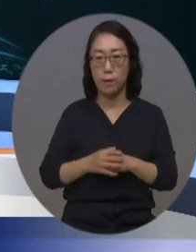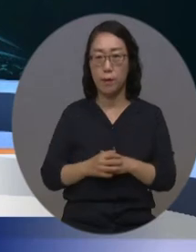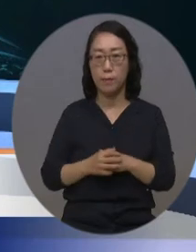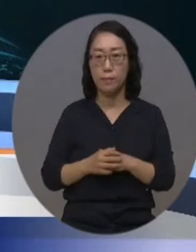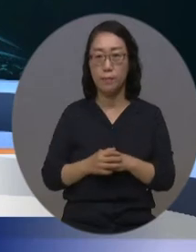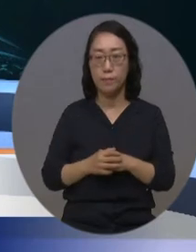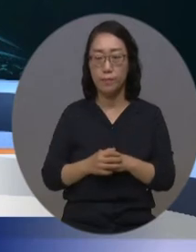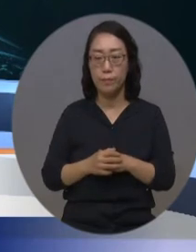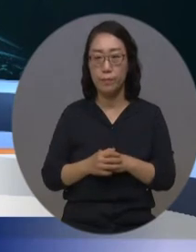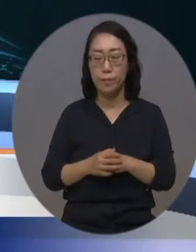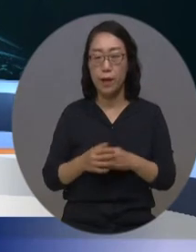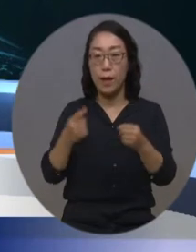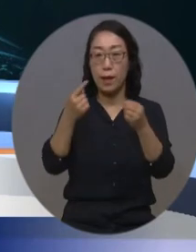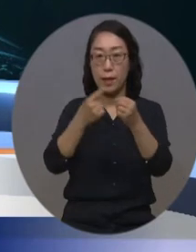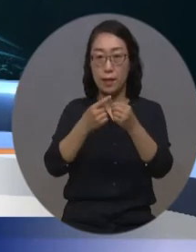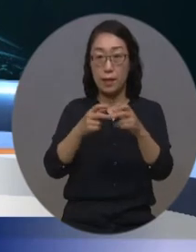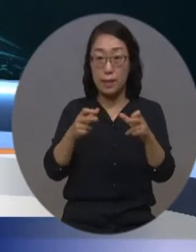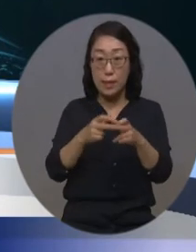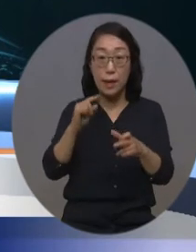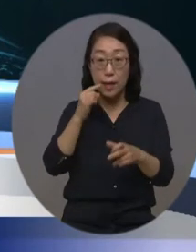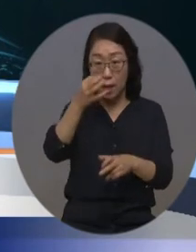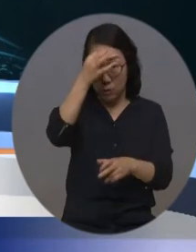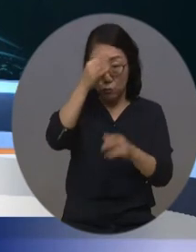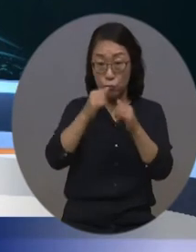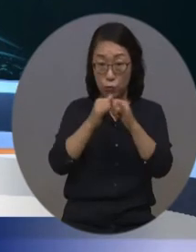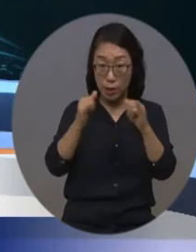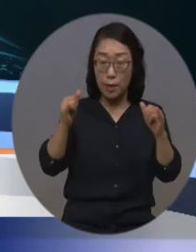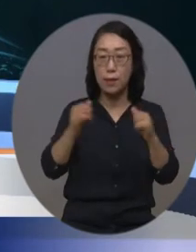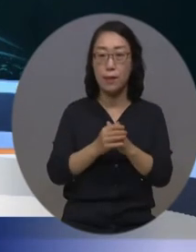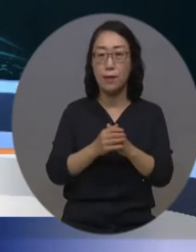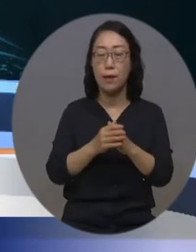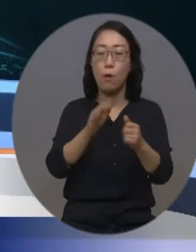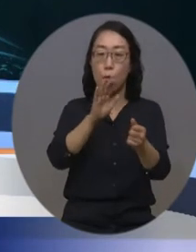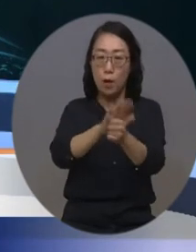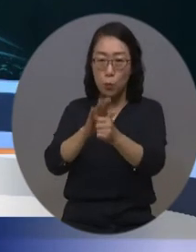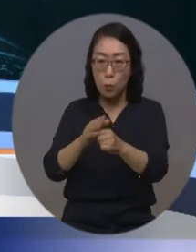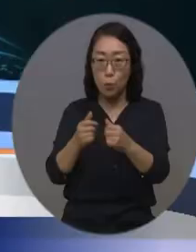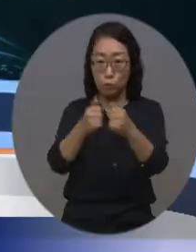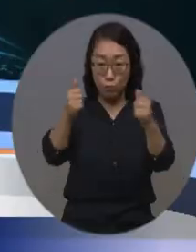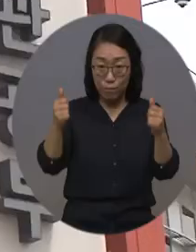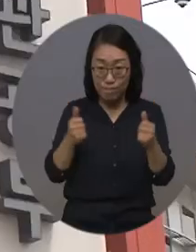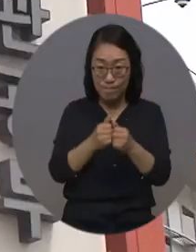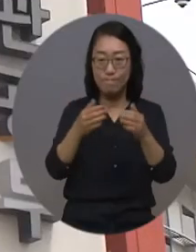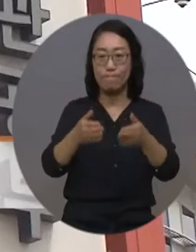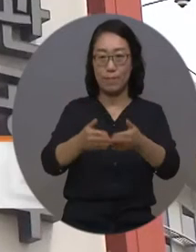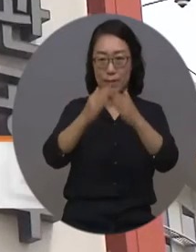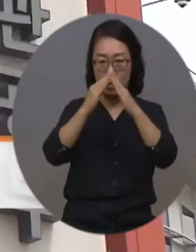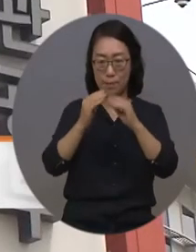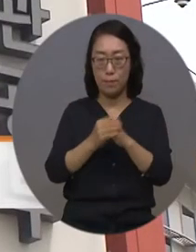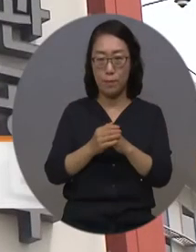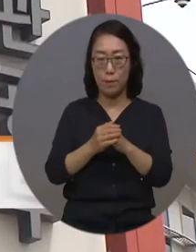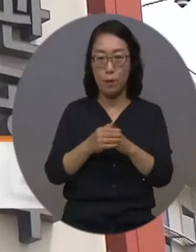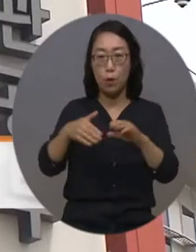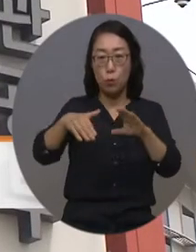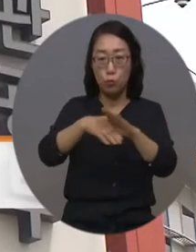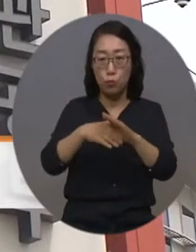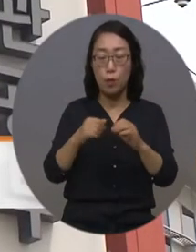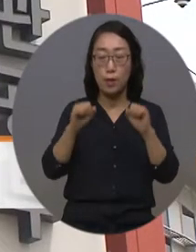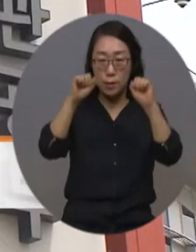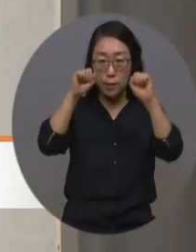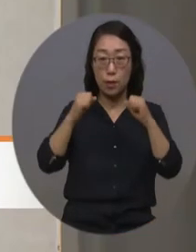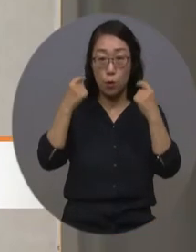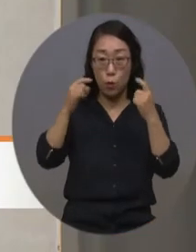제1기 장애예술인 문화예술활동지원위원회가 출범했습니다. 문화체육관광부가